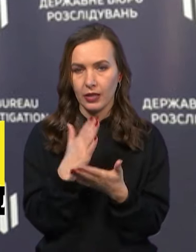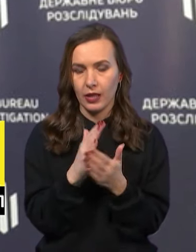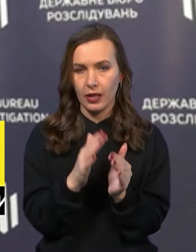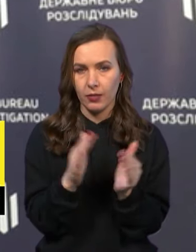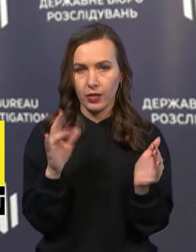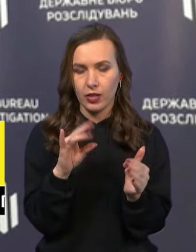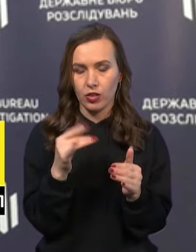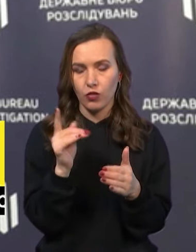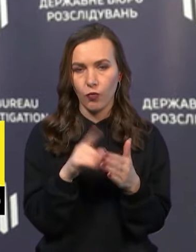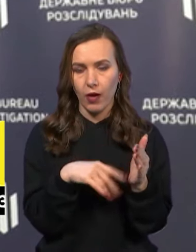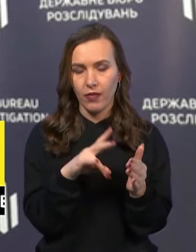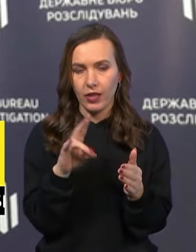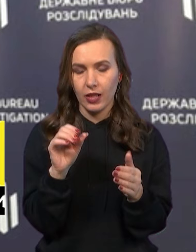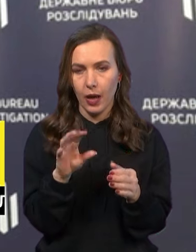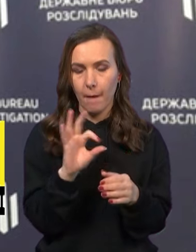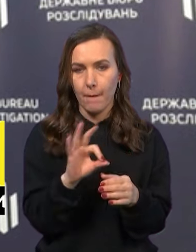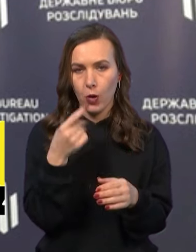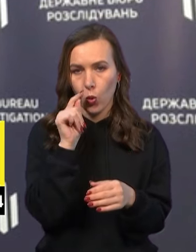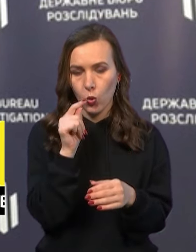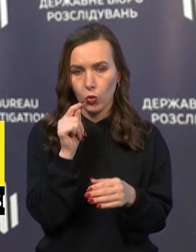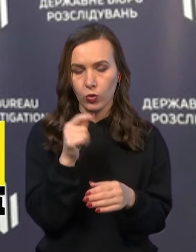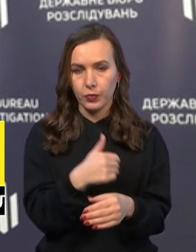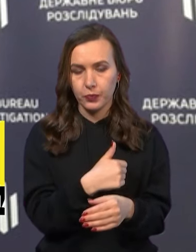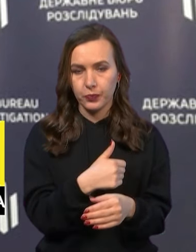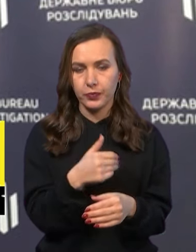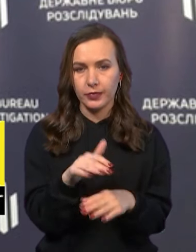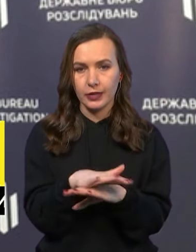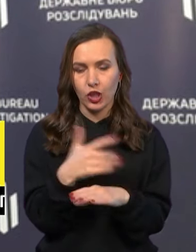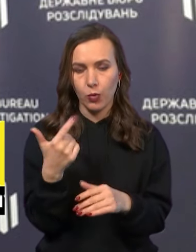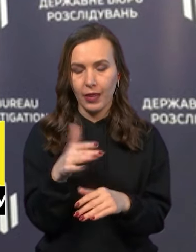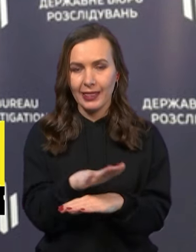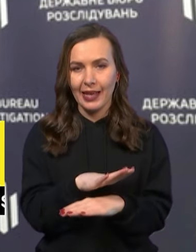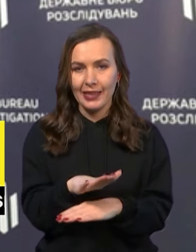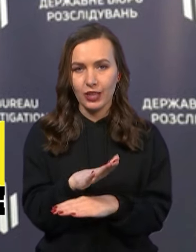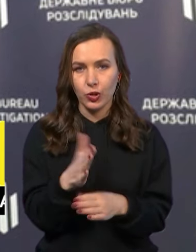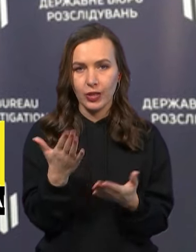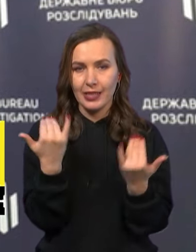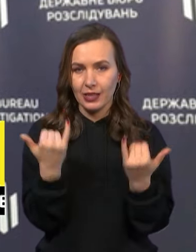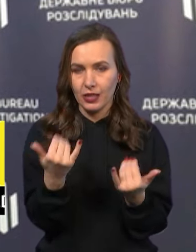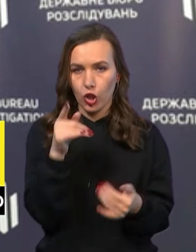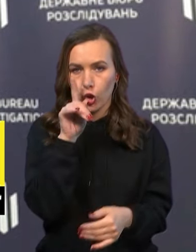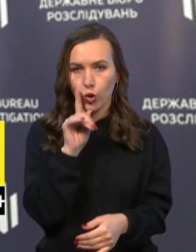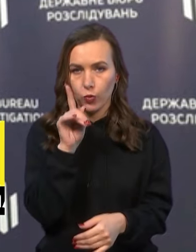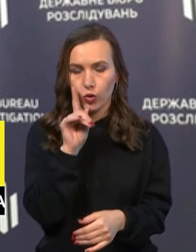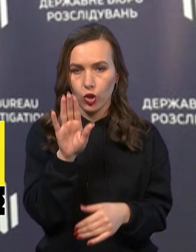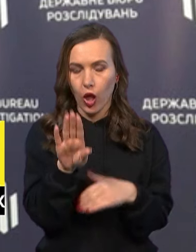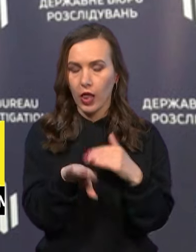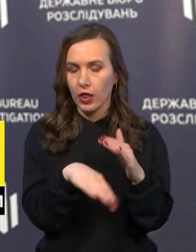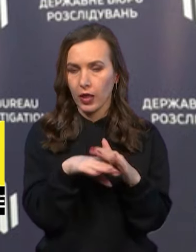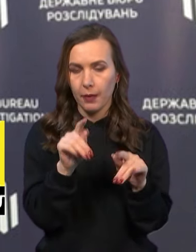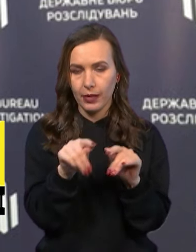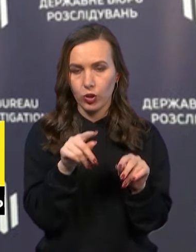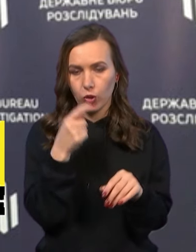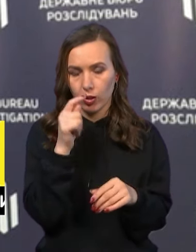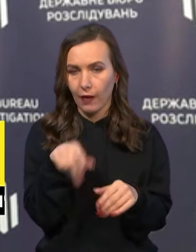впевнена, що про українсько налаштовані громадяни на території, які зараз тимчасово не підконтрольні, вони